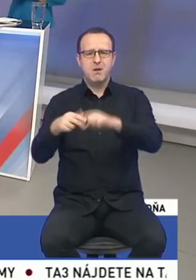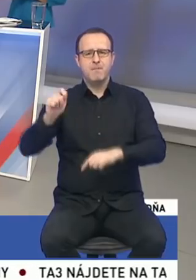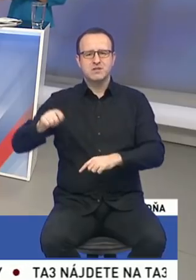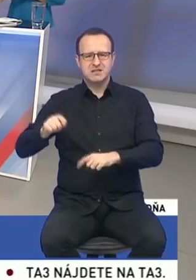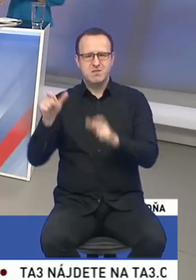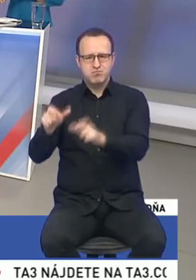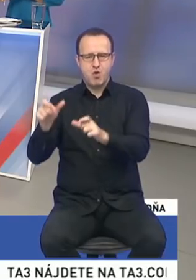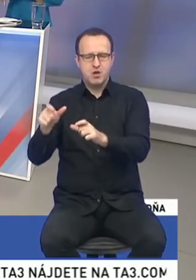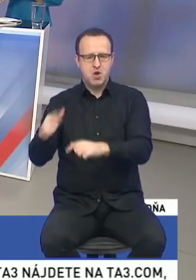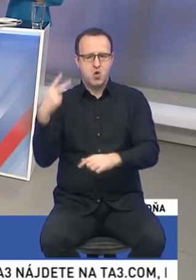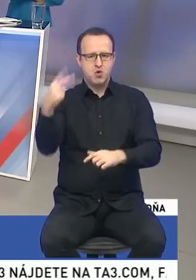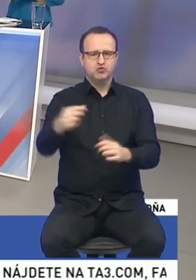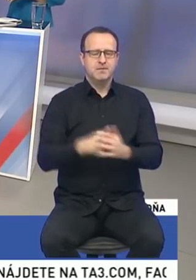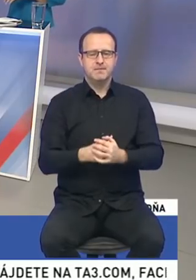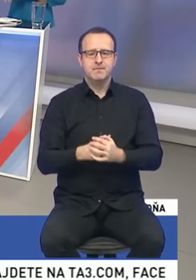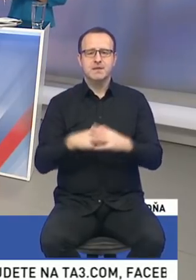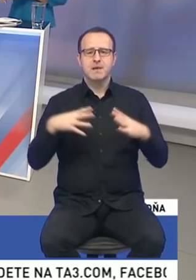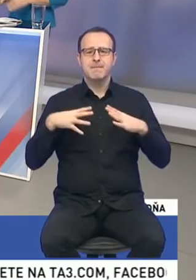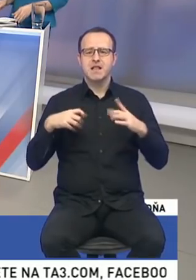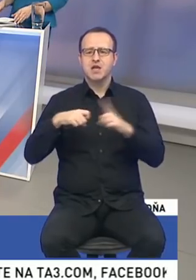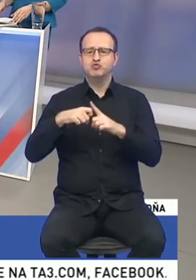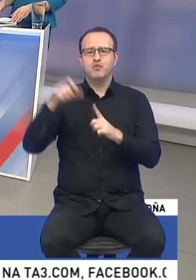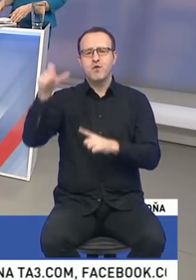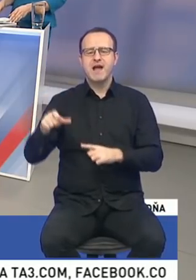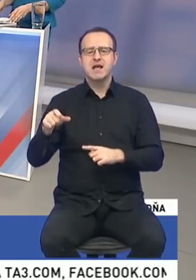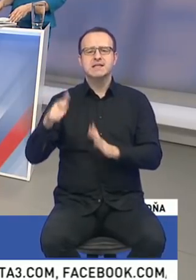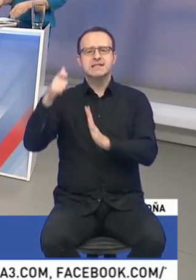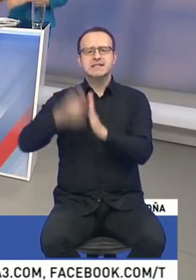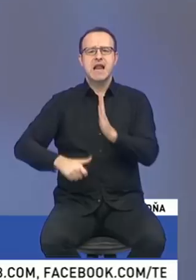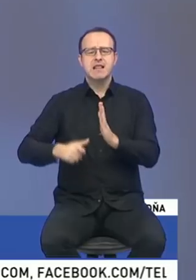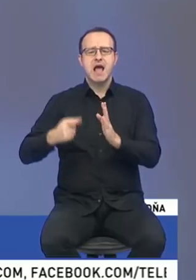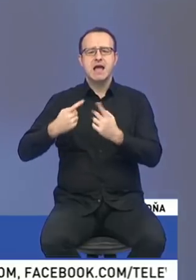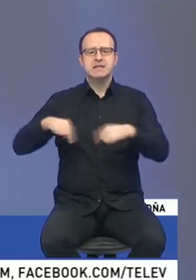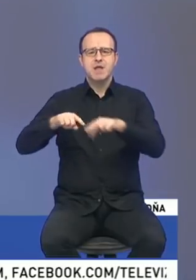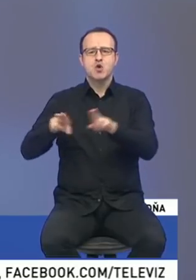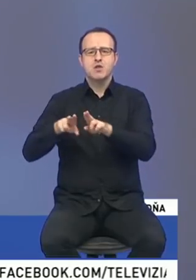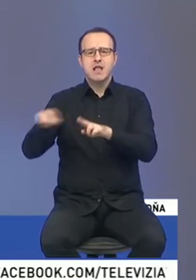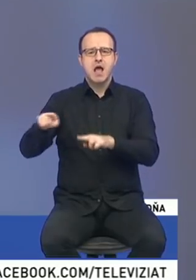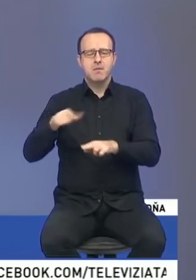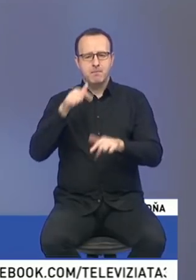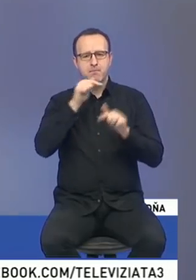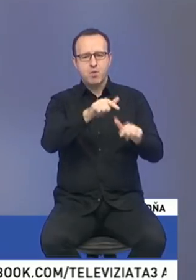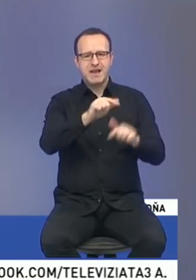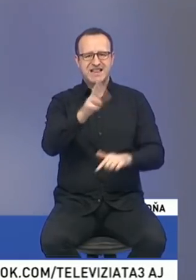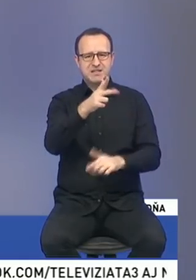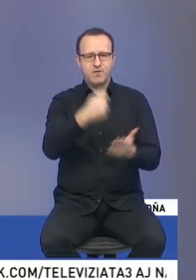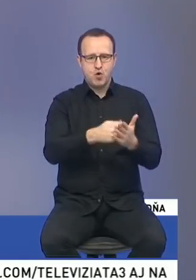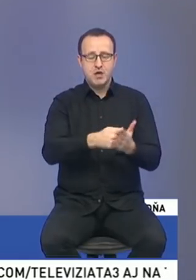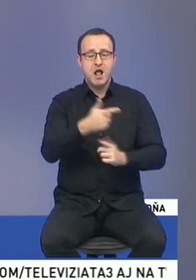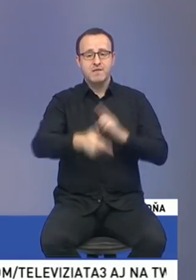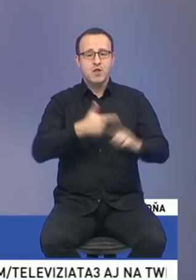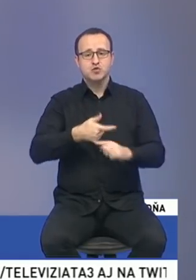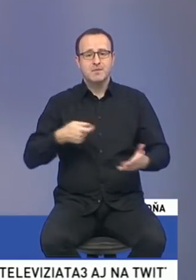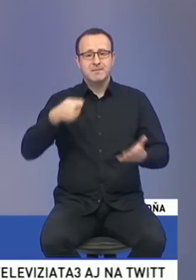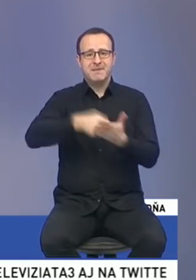Krištofková, čo sa týka strany Zmerodina, vy ste pripravení podporiť 13. dôchodky a dvojnásobný prídavok na dieťa.